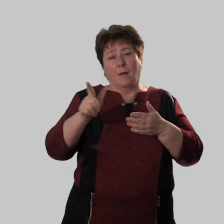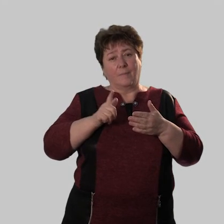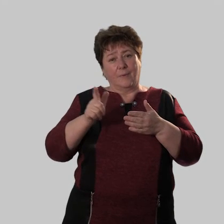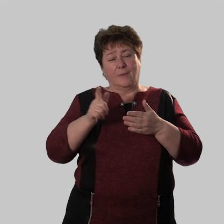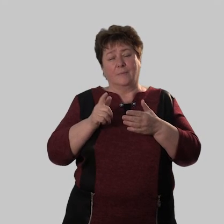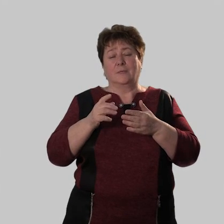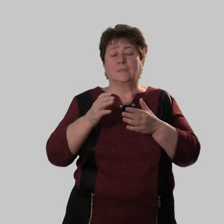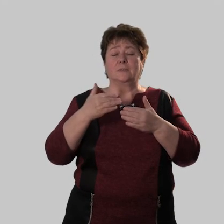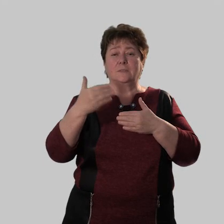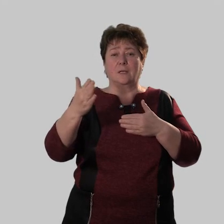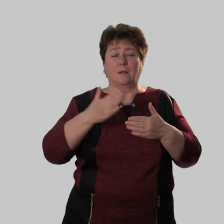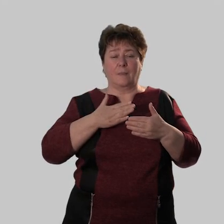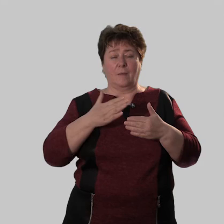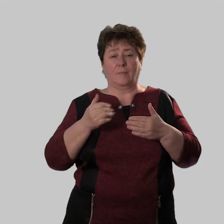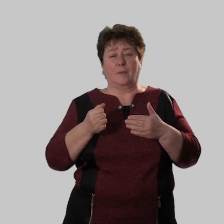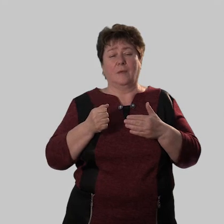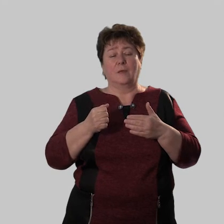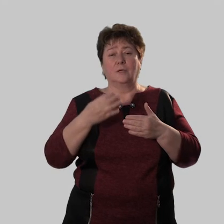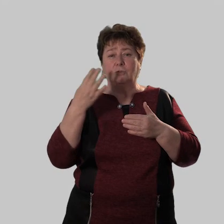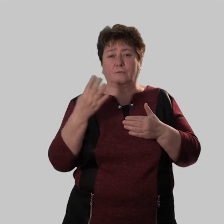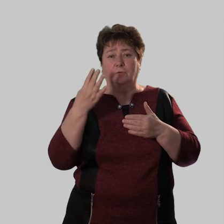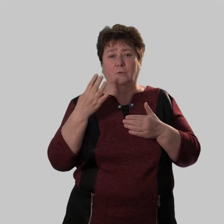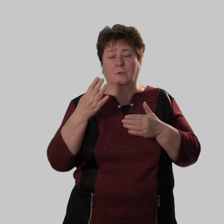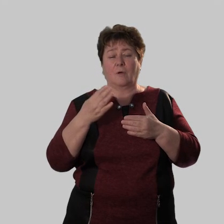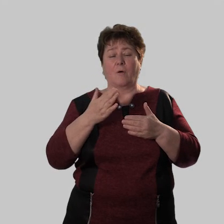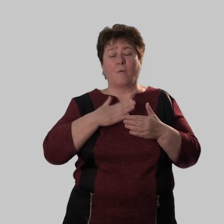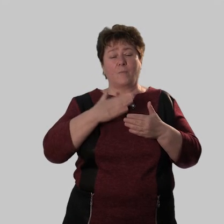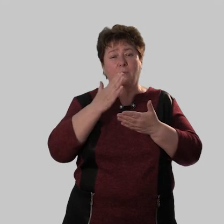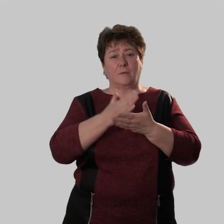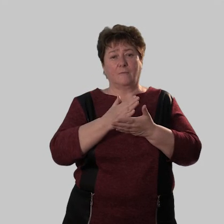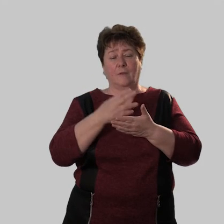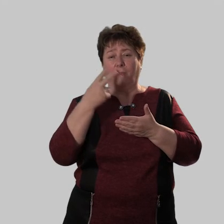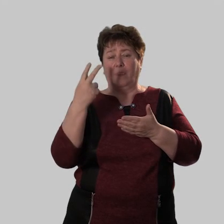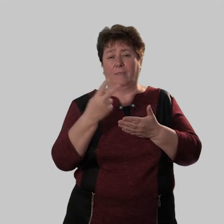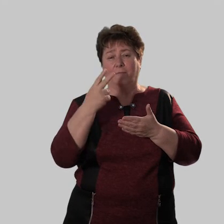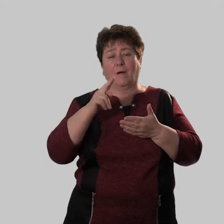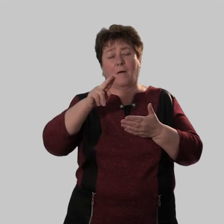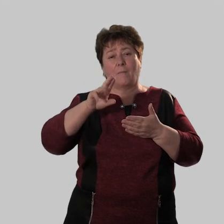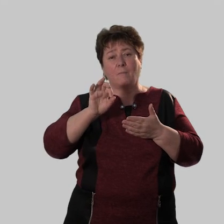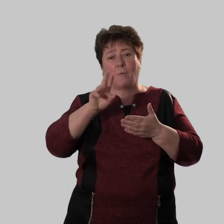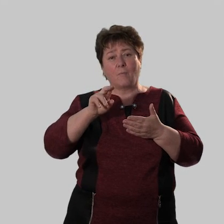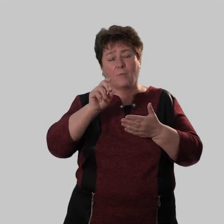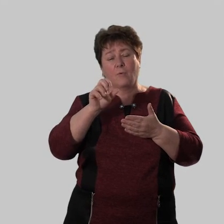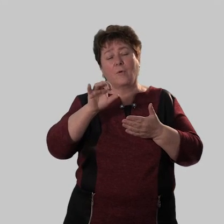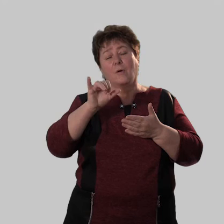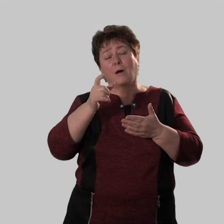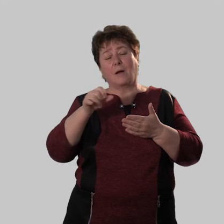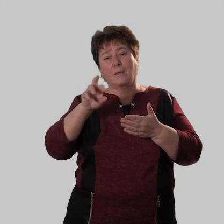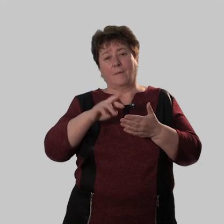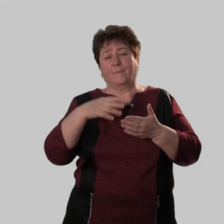обеими сторонами. Четвертое. У меня есть два попугая.